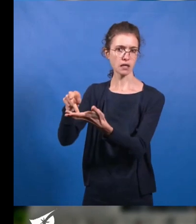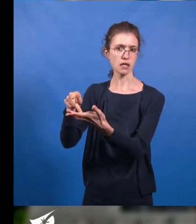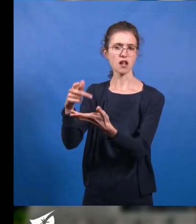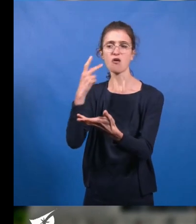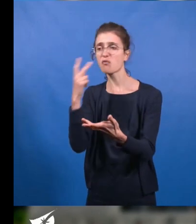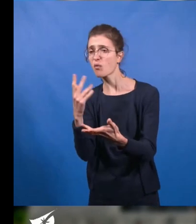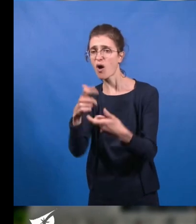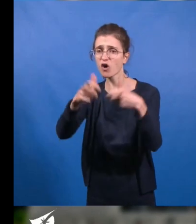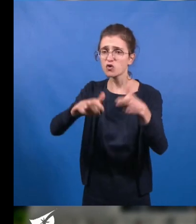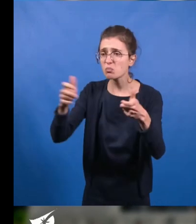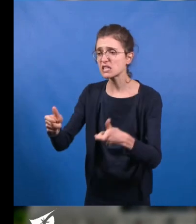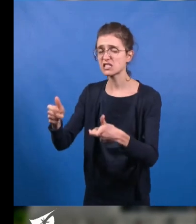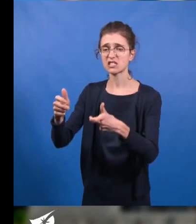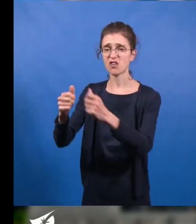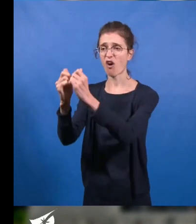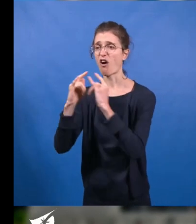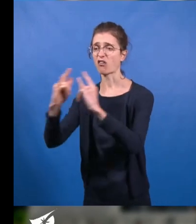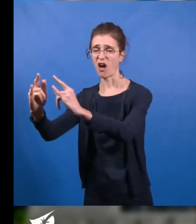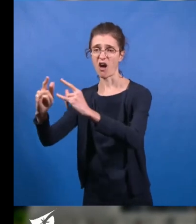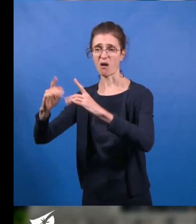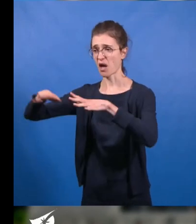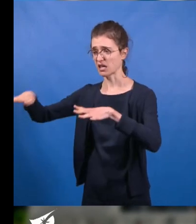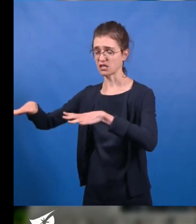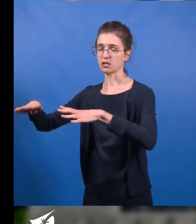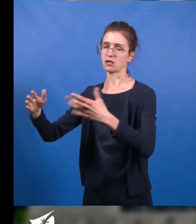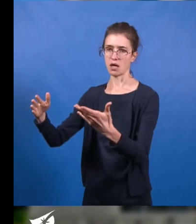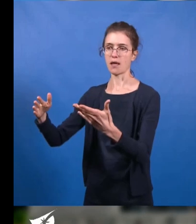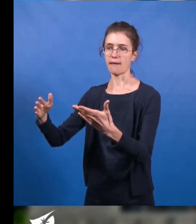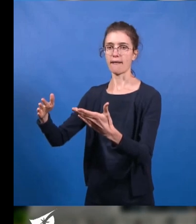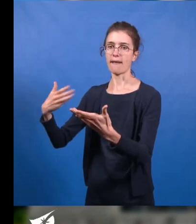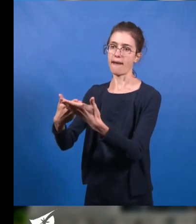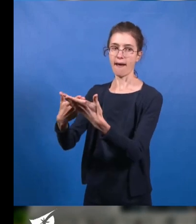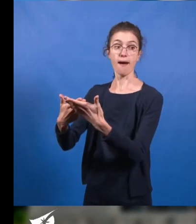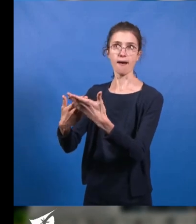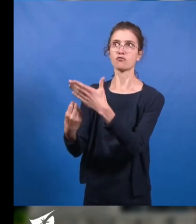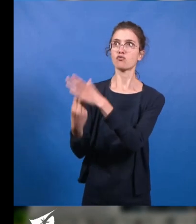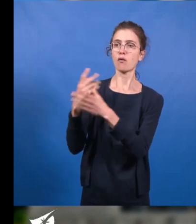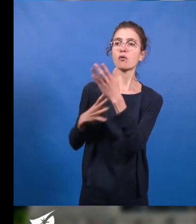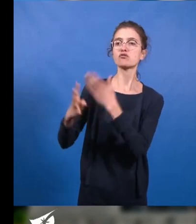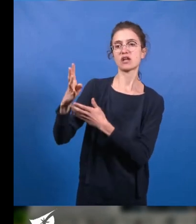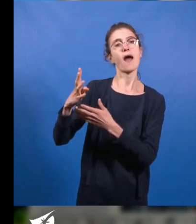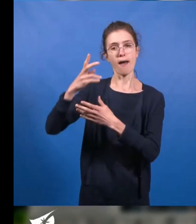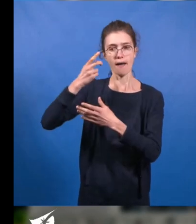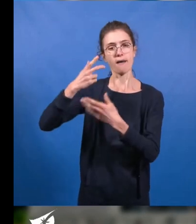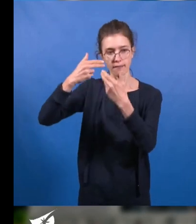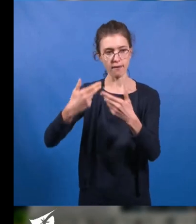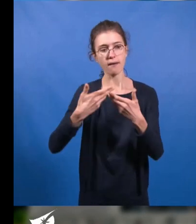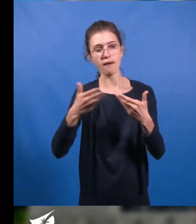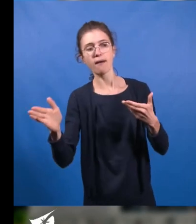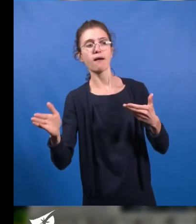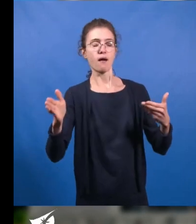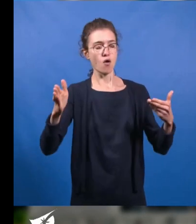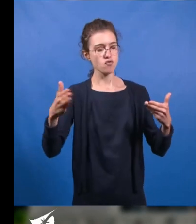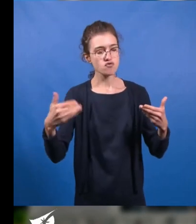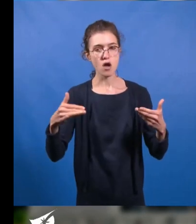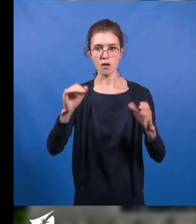parking, ouvre de nombreuses opportunités pour construire la ville de demain. Par ailleurs, la route de Paris faisant figure en de nombreux points de